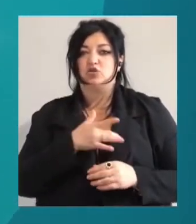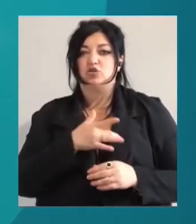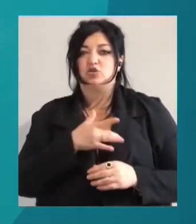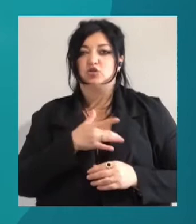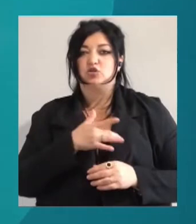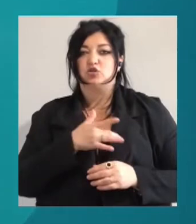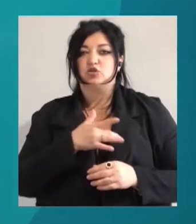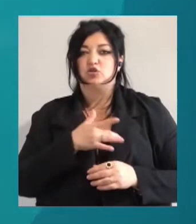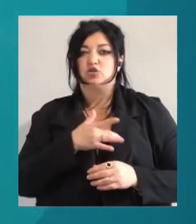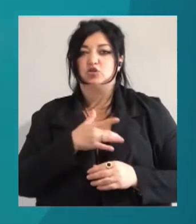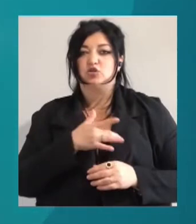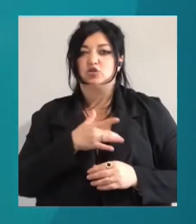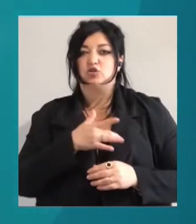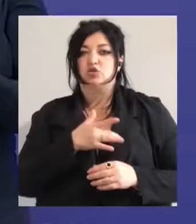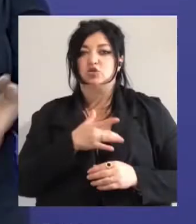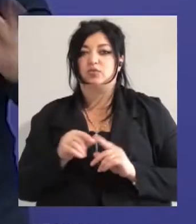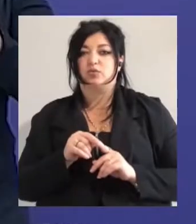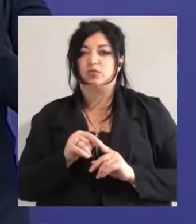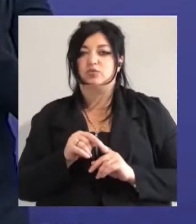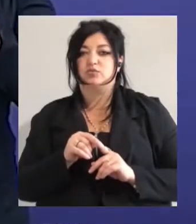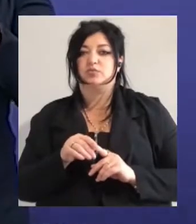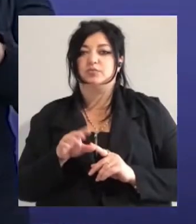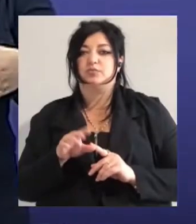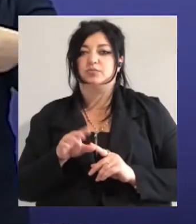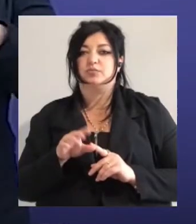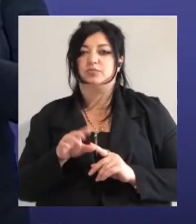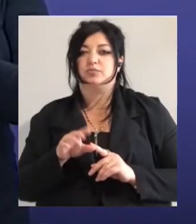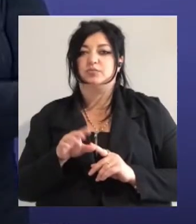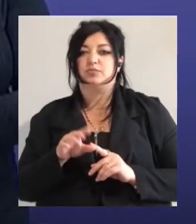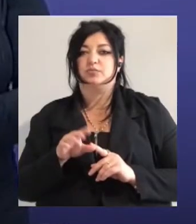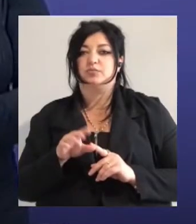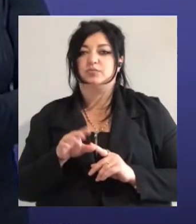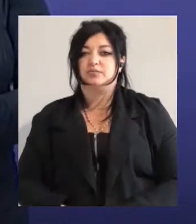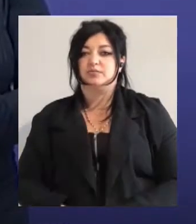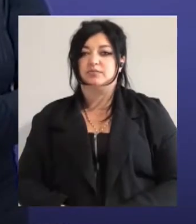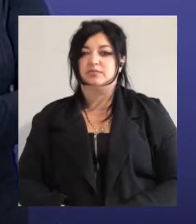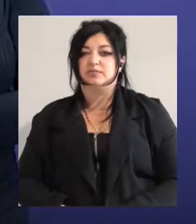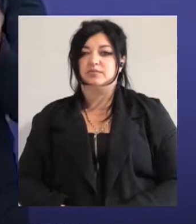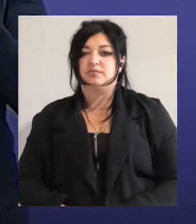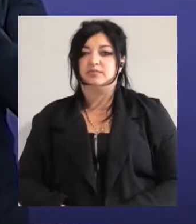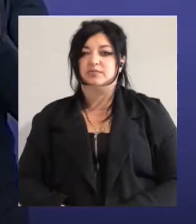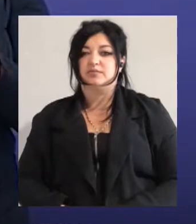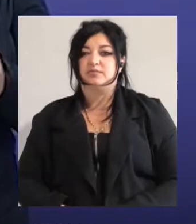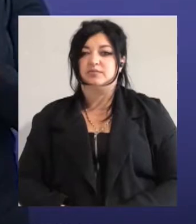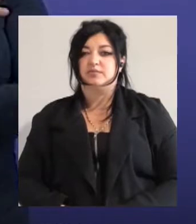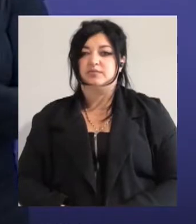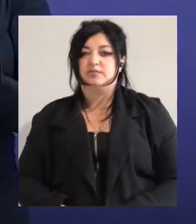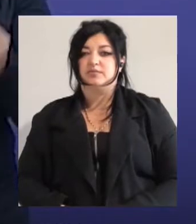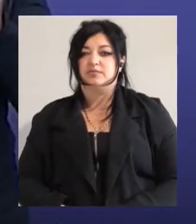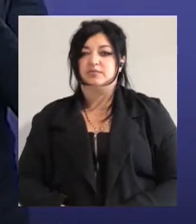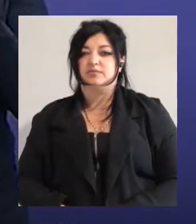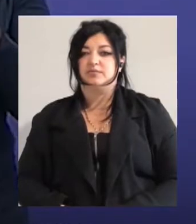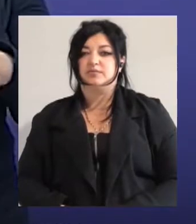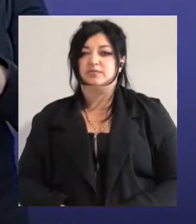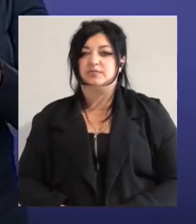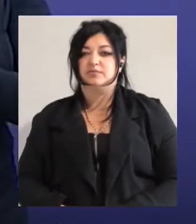імунодефіциту людини та гепатитом. Во-перше, ми скоротили 1045 ліжок, саме зайвих ліжок, які